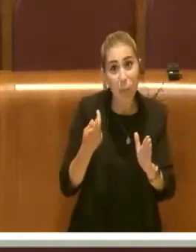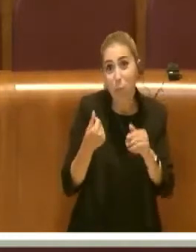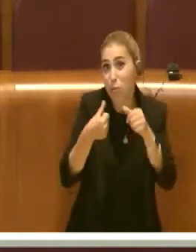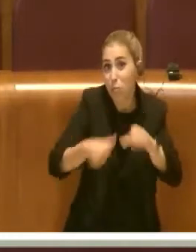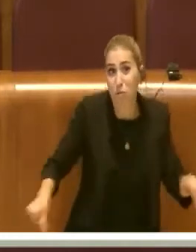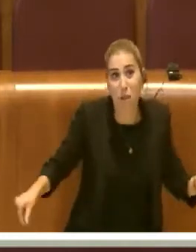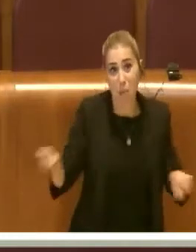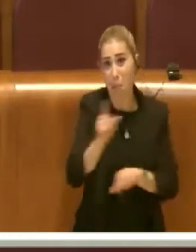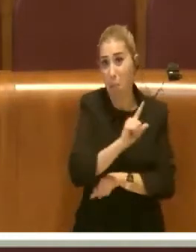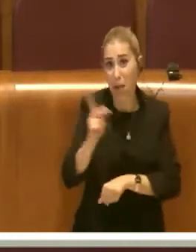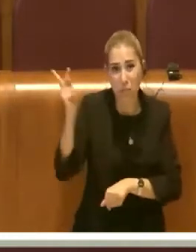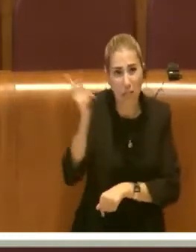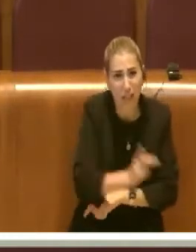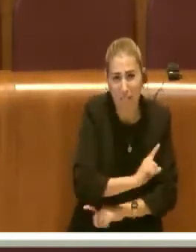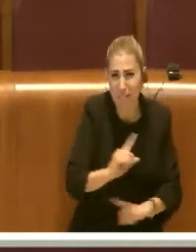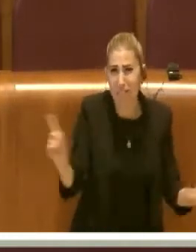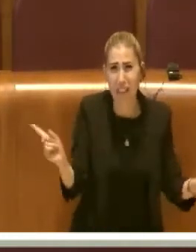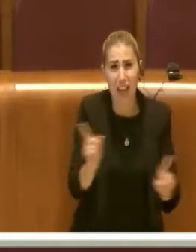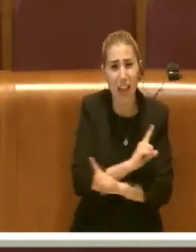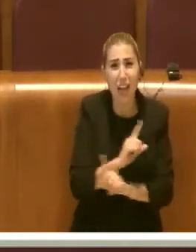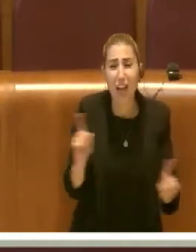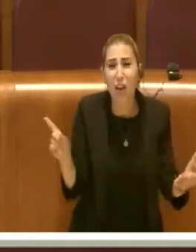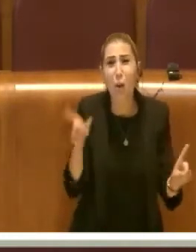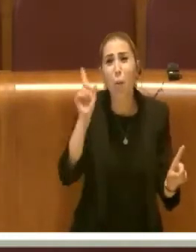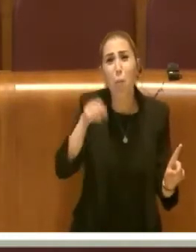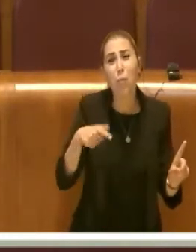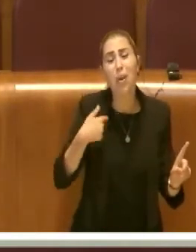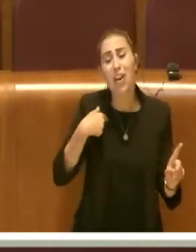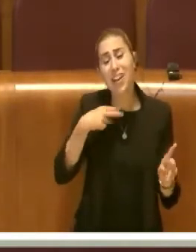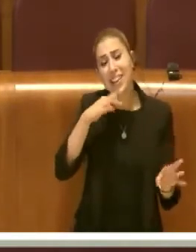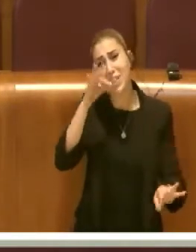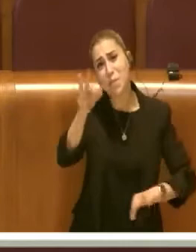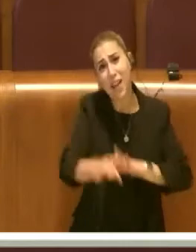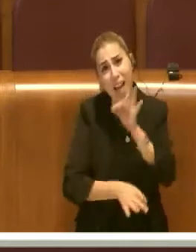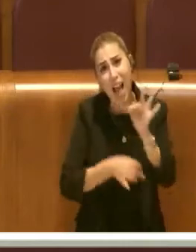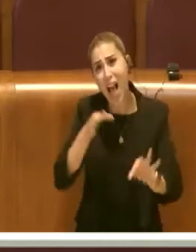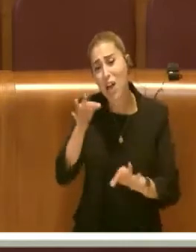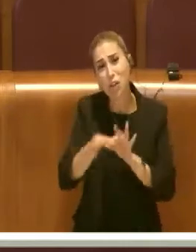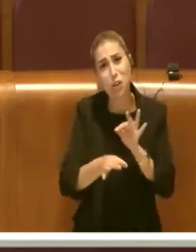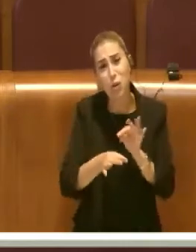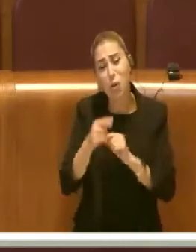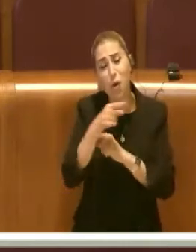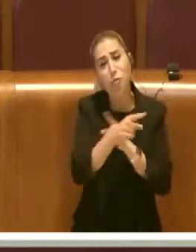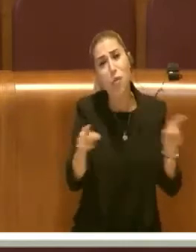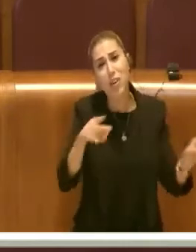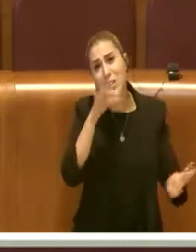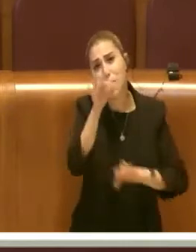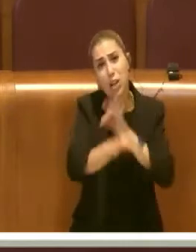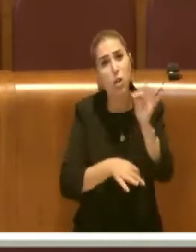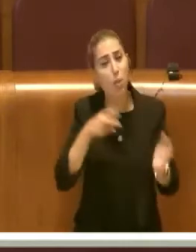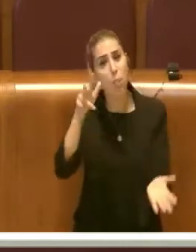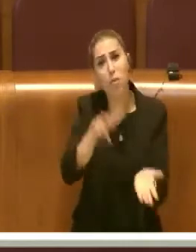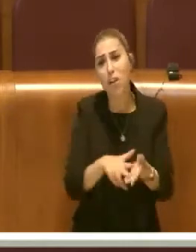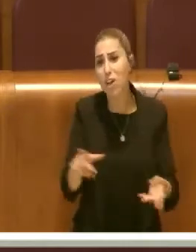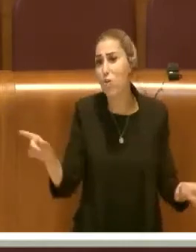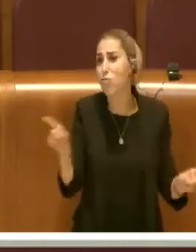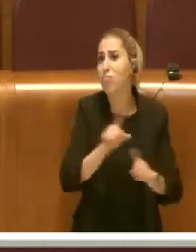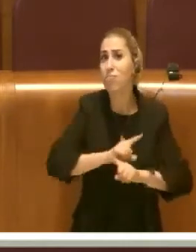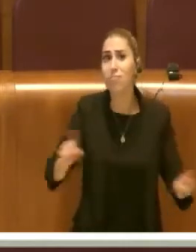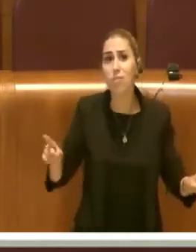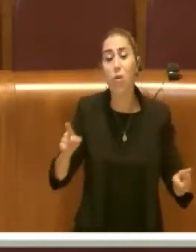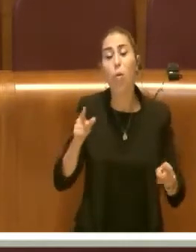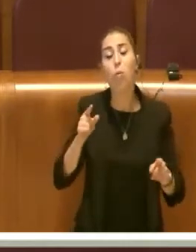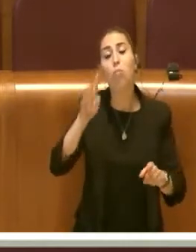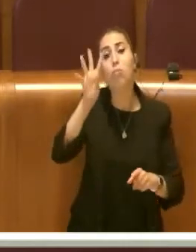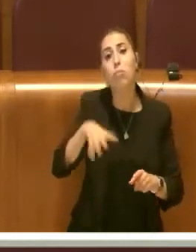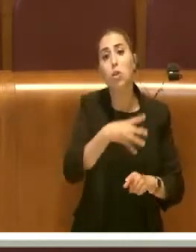infondati. Come peraltro hanno indicato che non è stato approvato il piano industriale